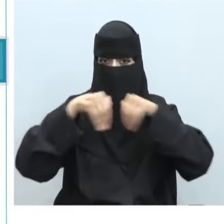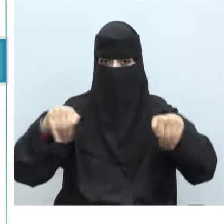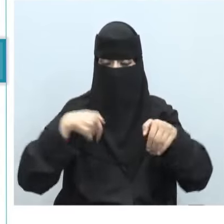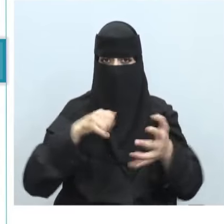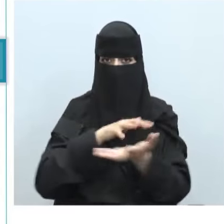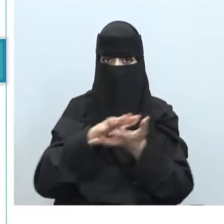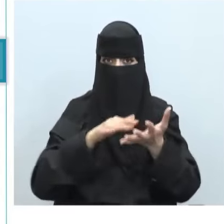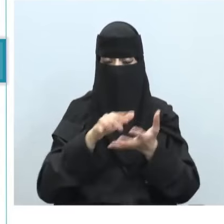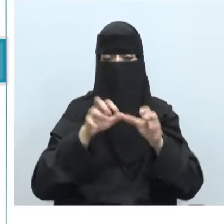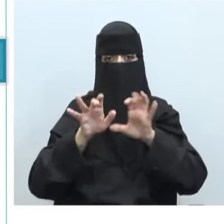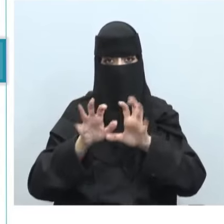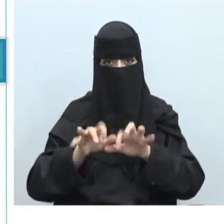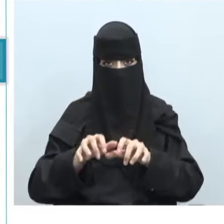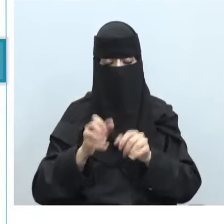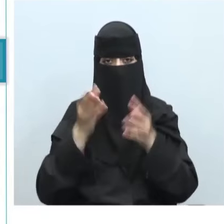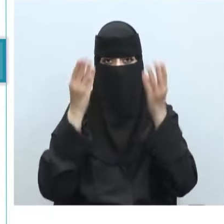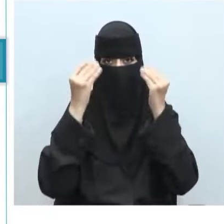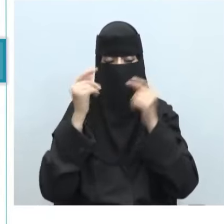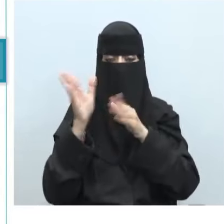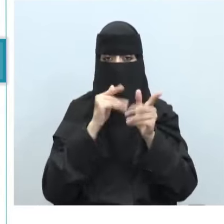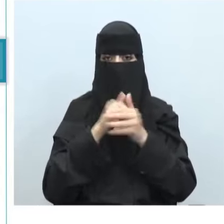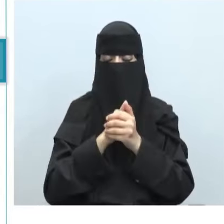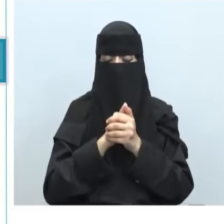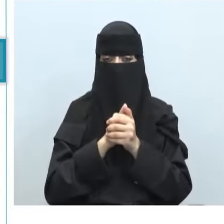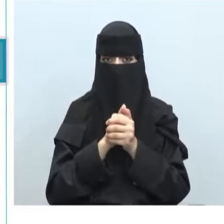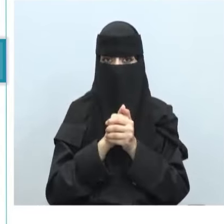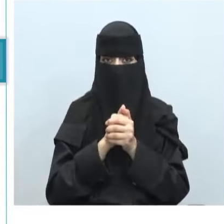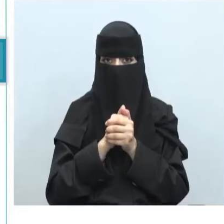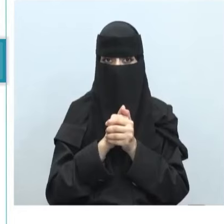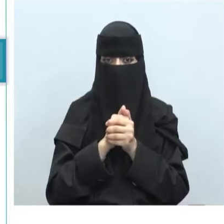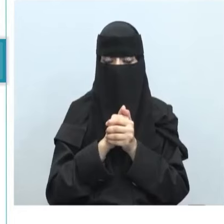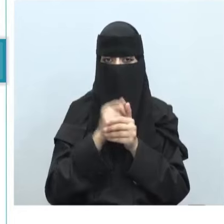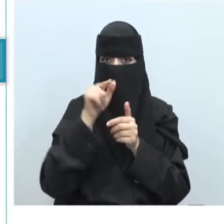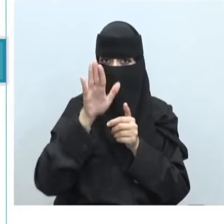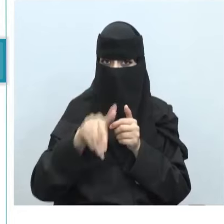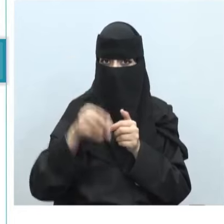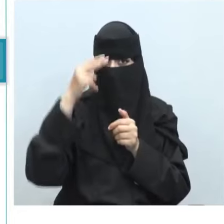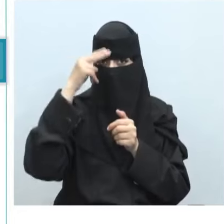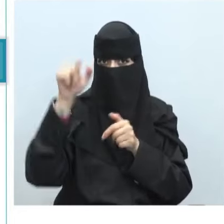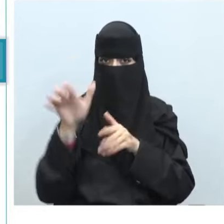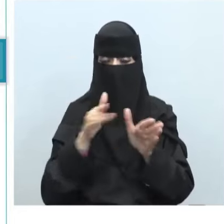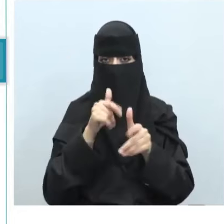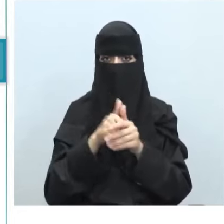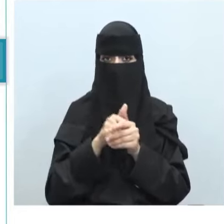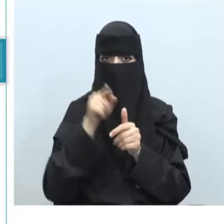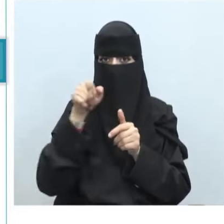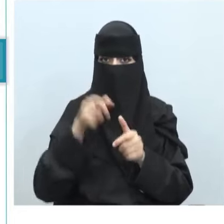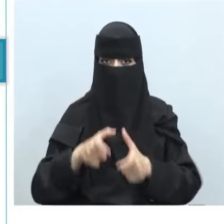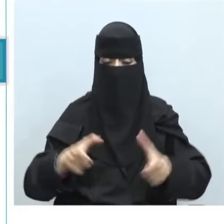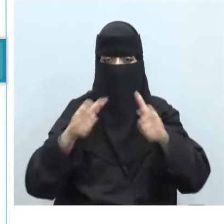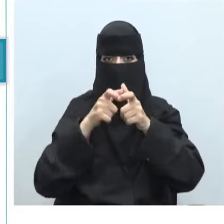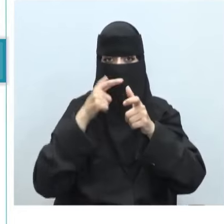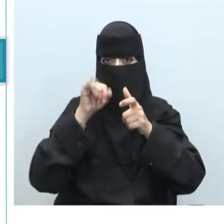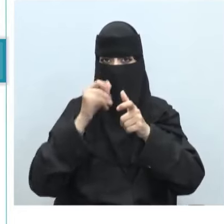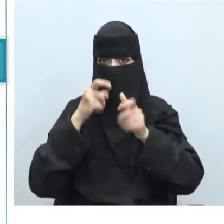الجرائم المعلوماتية قانون مكافحة الجرائم المعلوماتية في المملكة العربية السعودية هو مجموعة